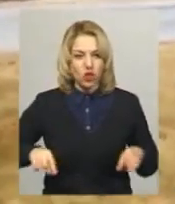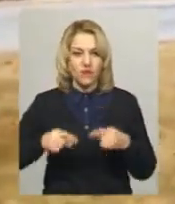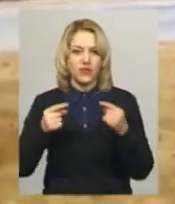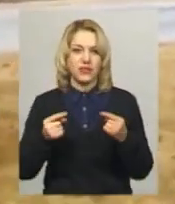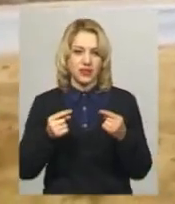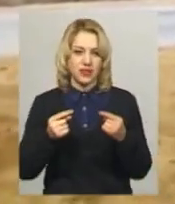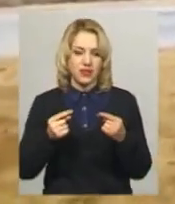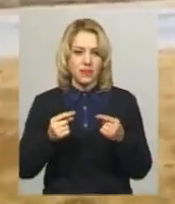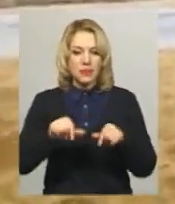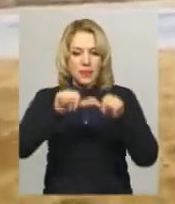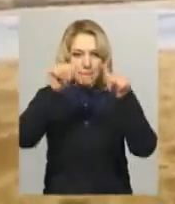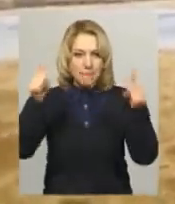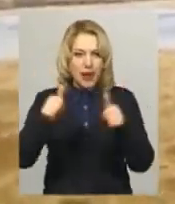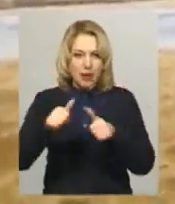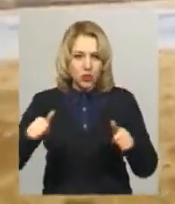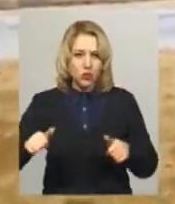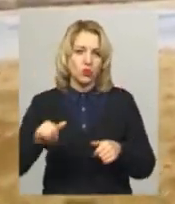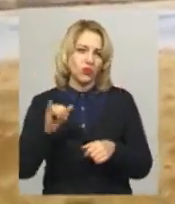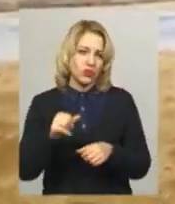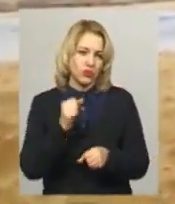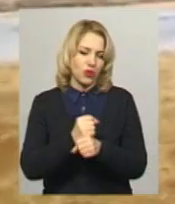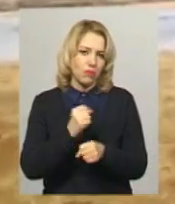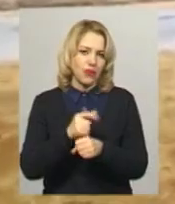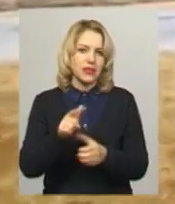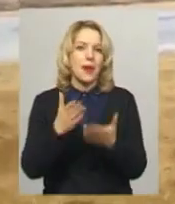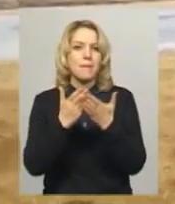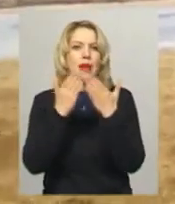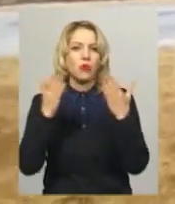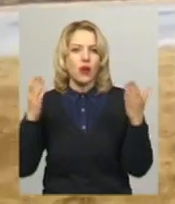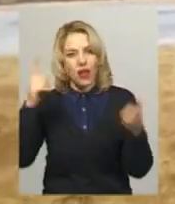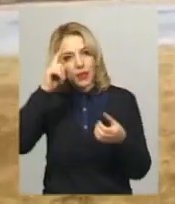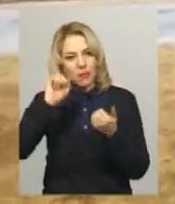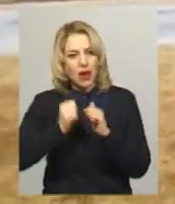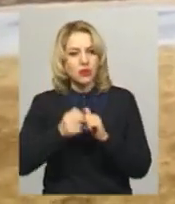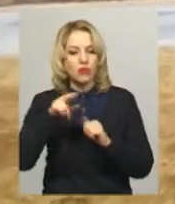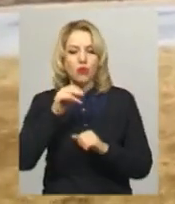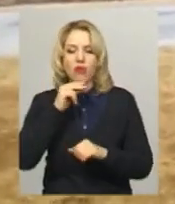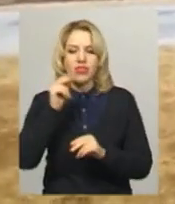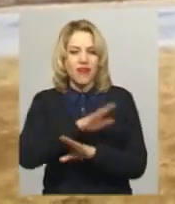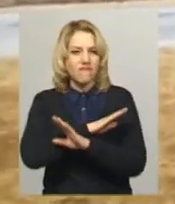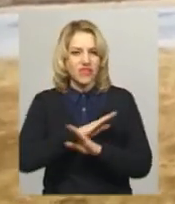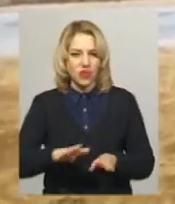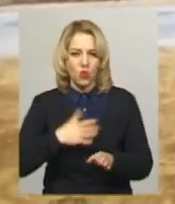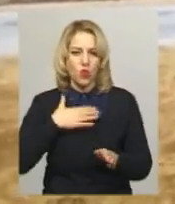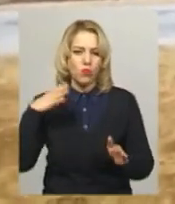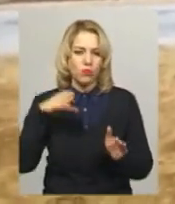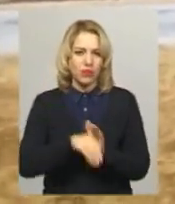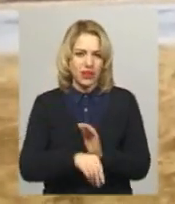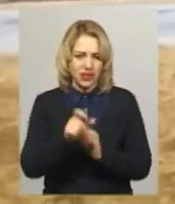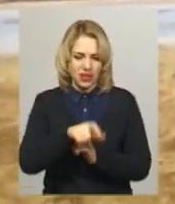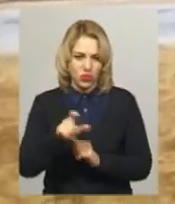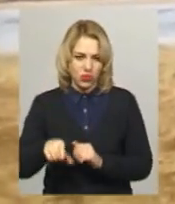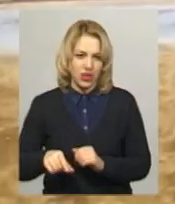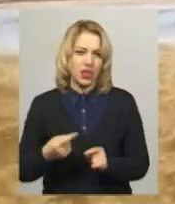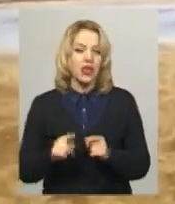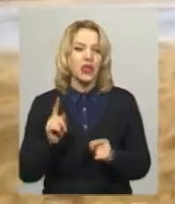створити пам'ятку і перш за все зробити меморіал пам'яті про невинно вбитих і пам'ять про той народ, який довго